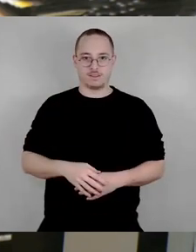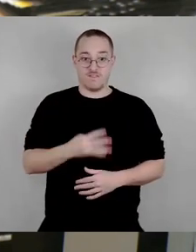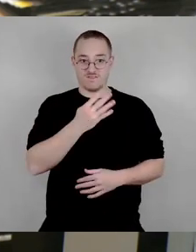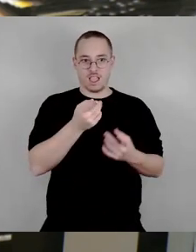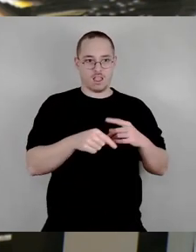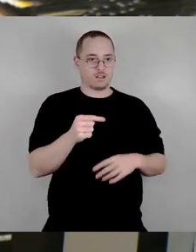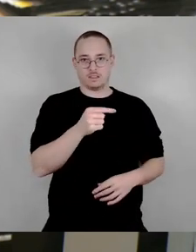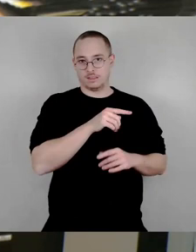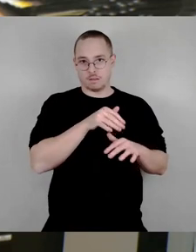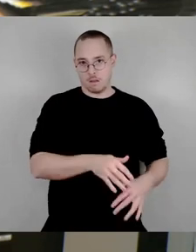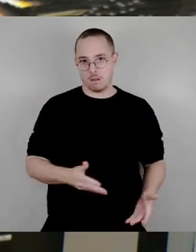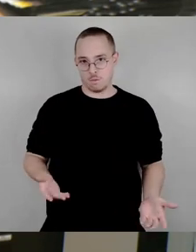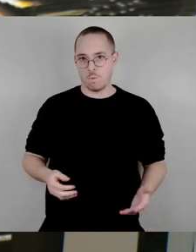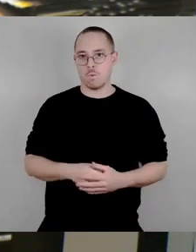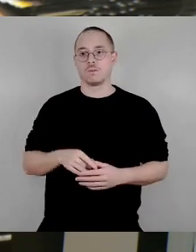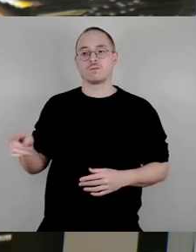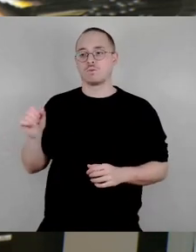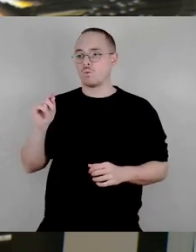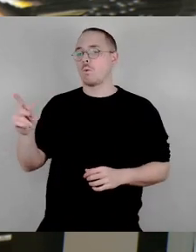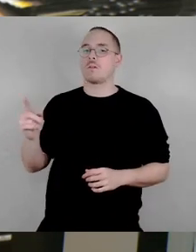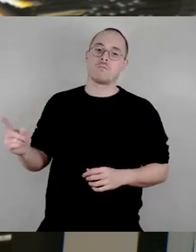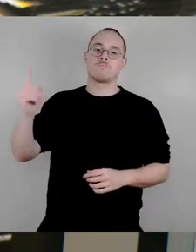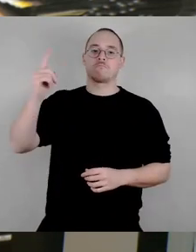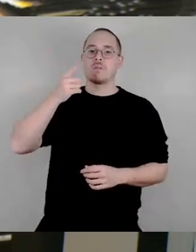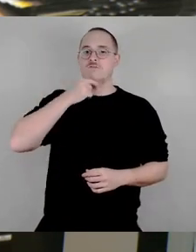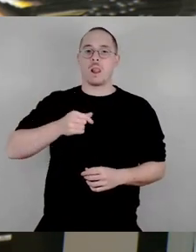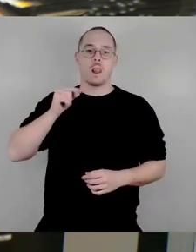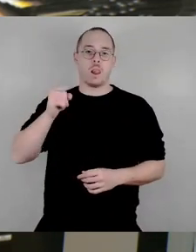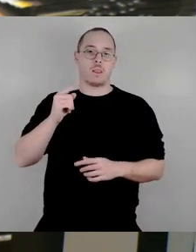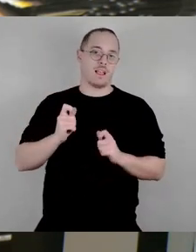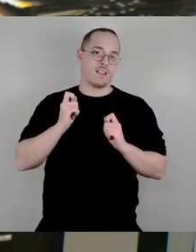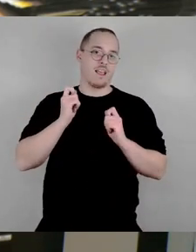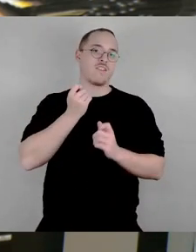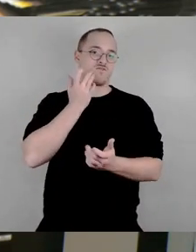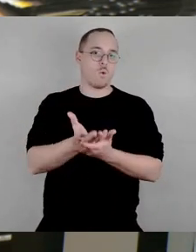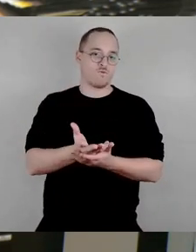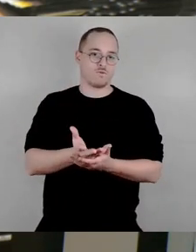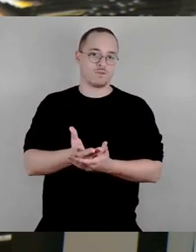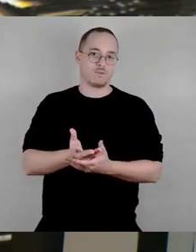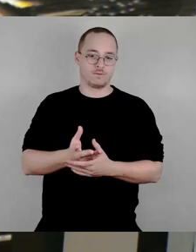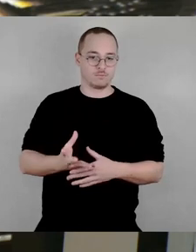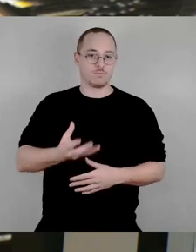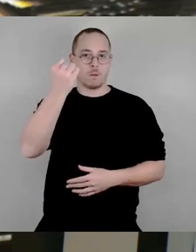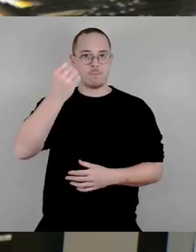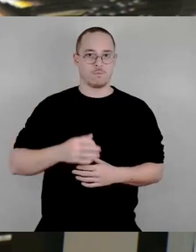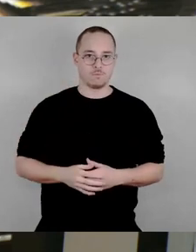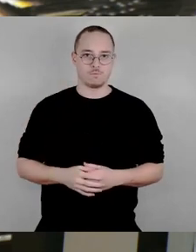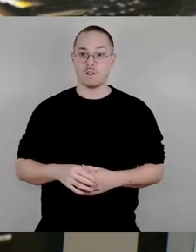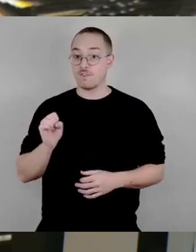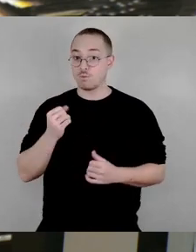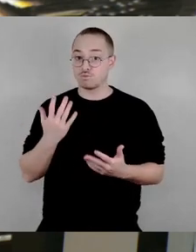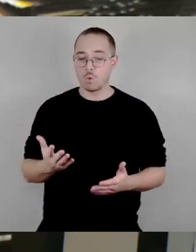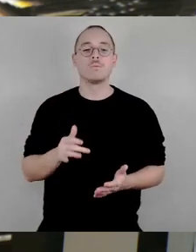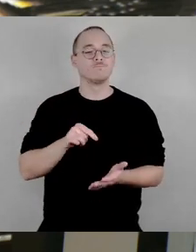Siegernwurf gekürt hat. Die anderen haben sich für einen anderen Entwurf entschieden. Und warum? Weil wir sagen, dieser Entwurf hat zwar Qualitäten, das sage ich auch, der hat